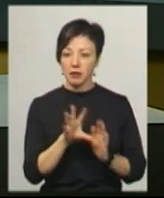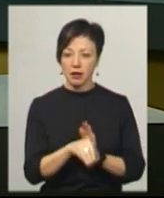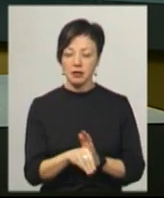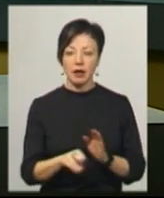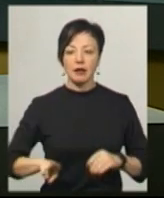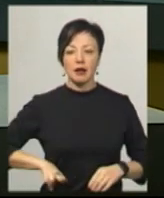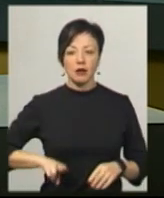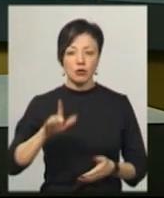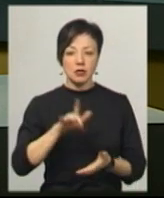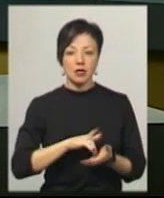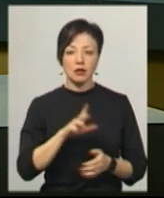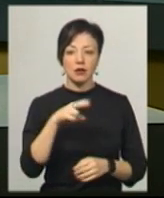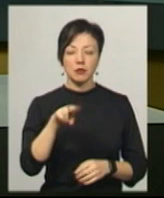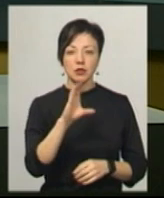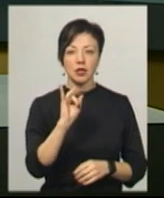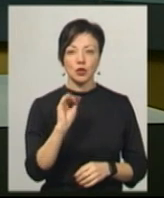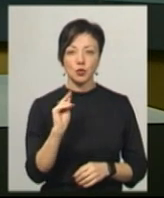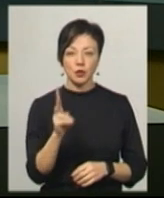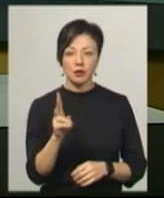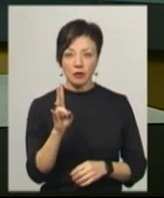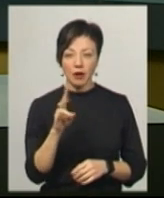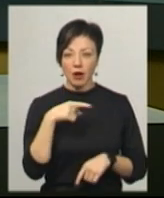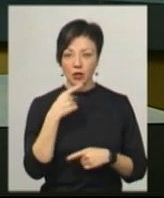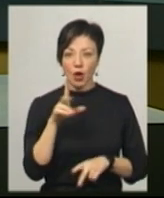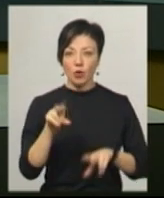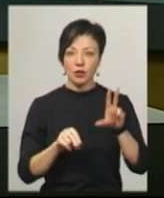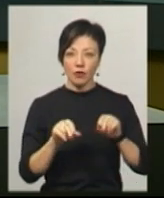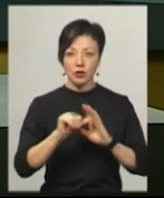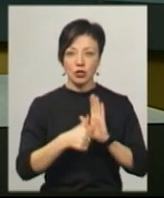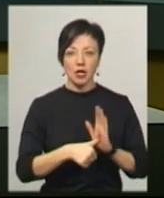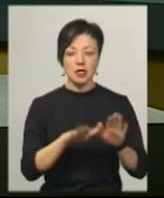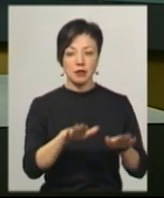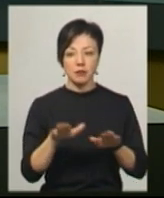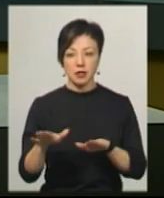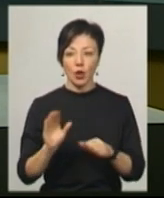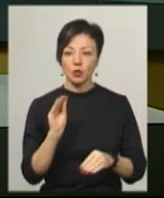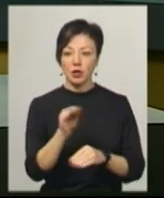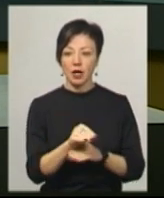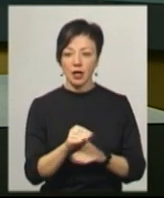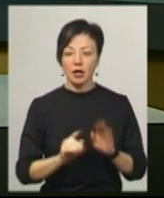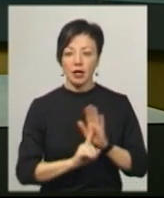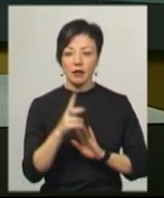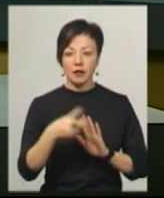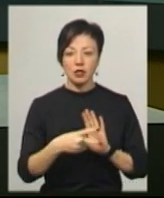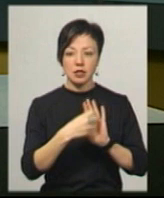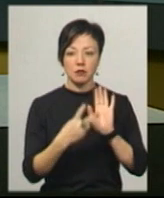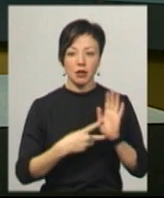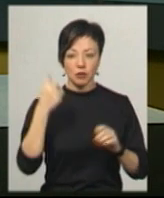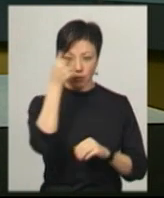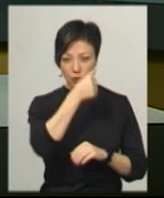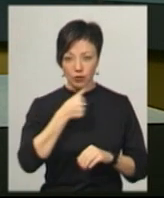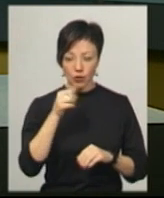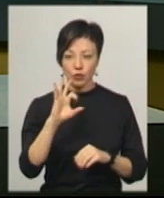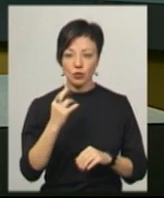Директор центру Дмитро Старцун каже, розраховані вони на 16 місць. Додає, з 2017 року у